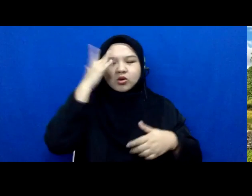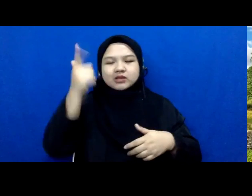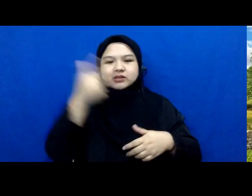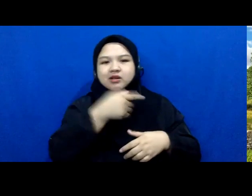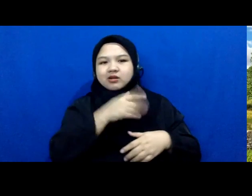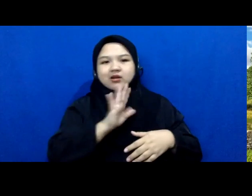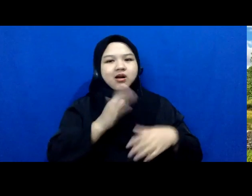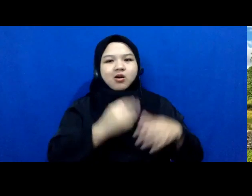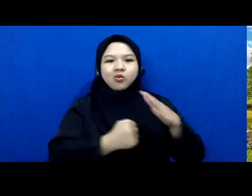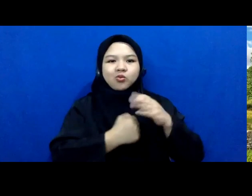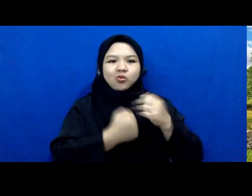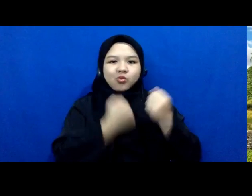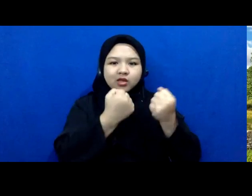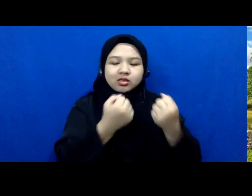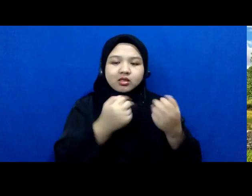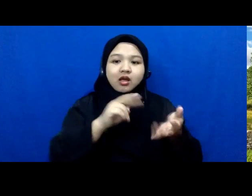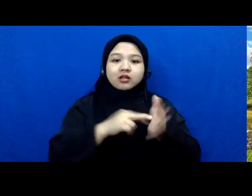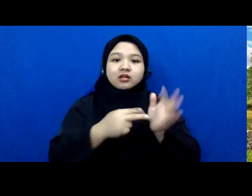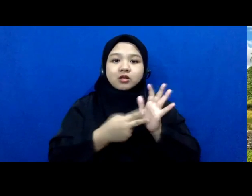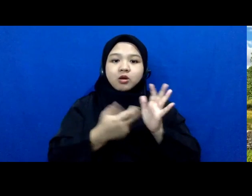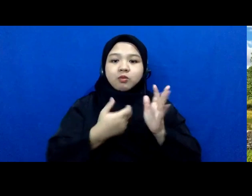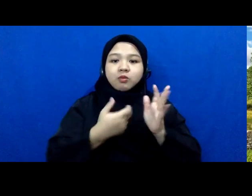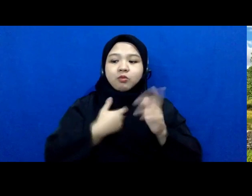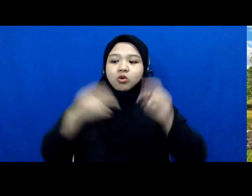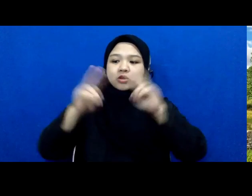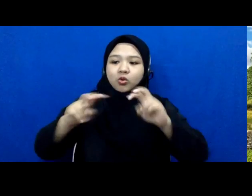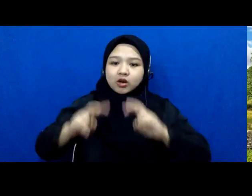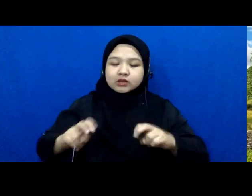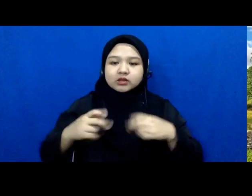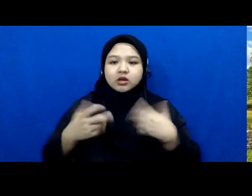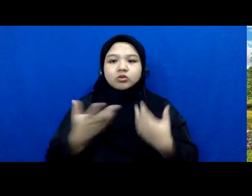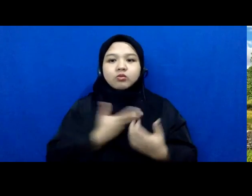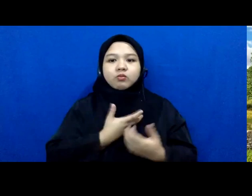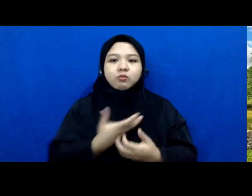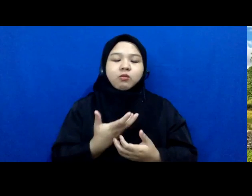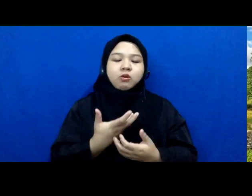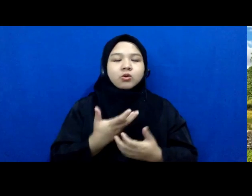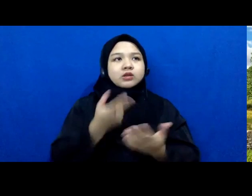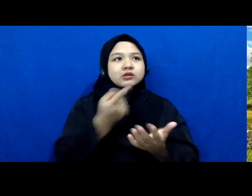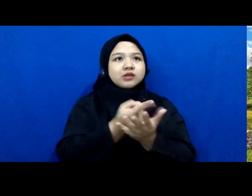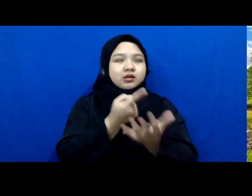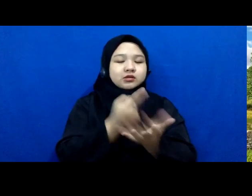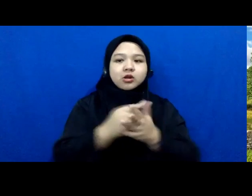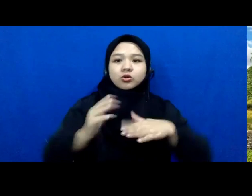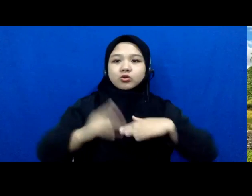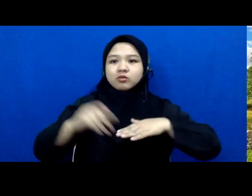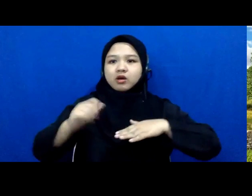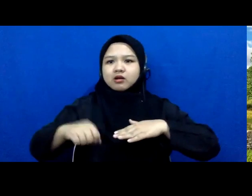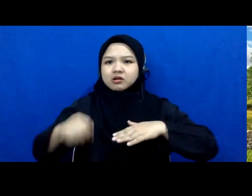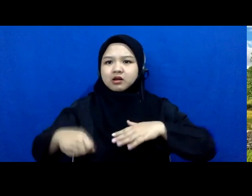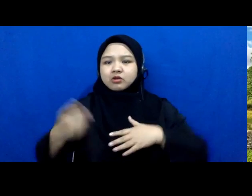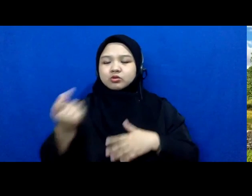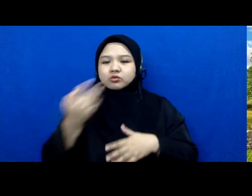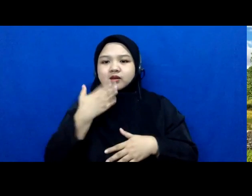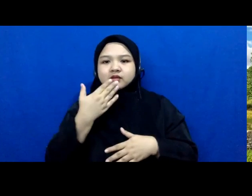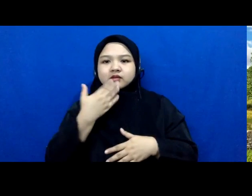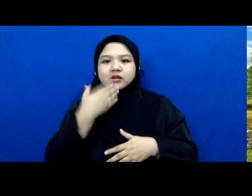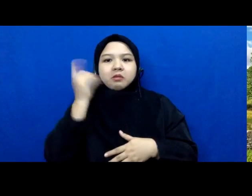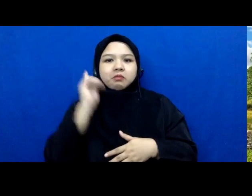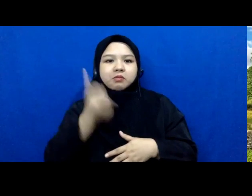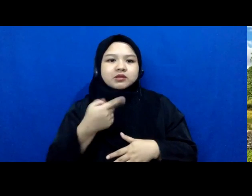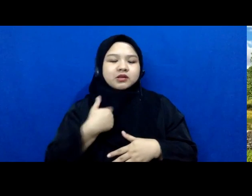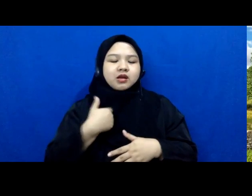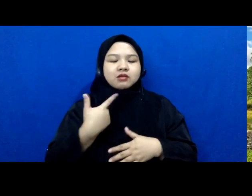maka mau di koreksi di apa di kejaksaan maupun pengadilan ya biasanya pasti akan ada